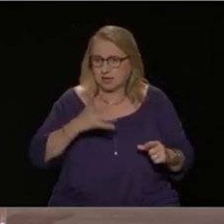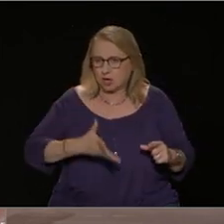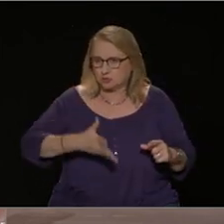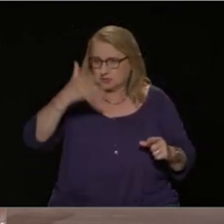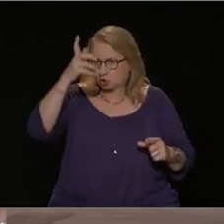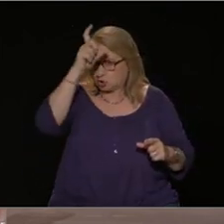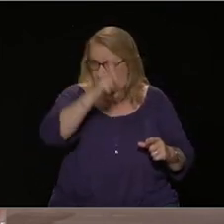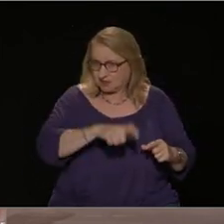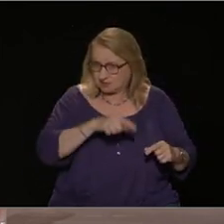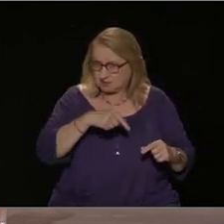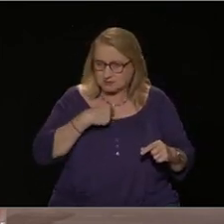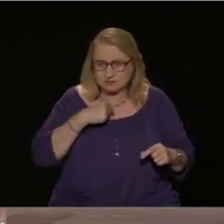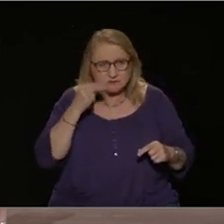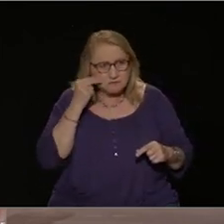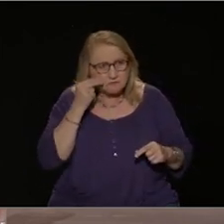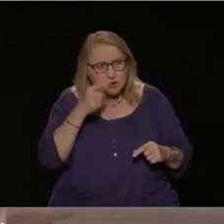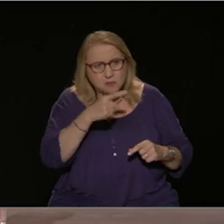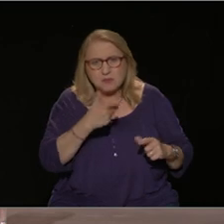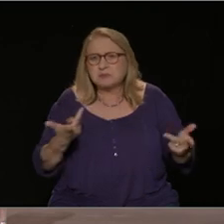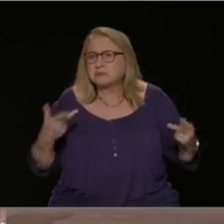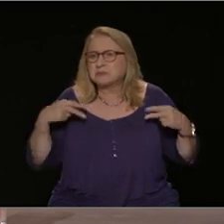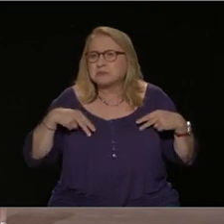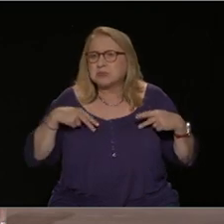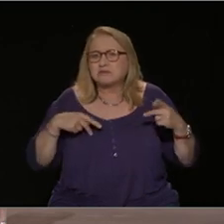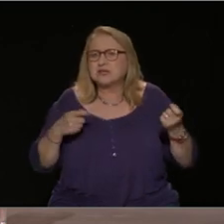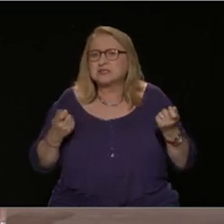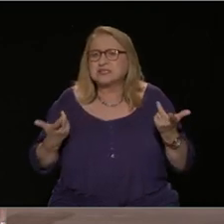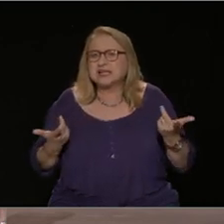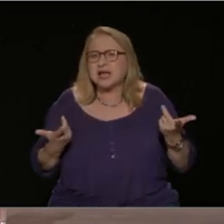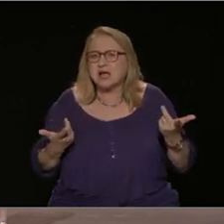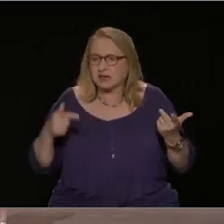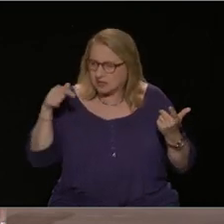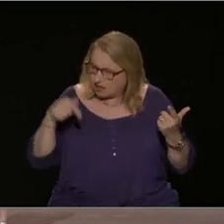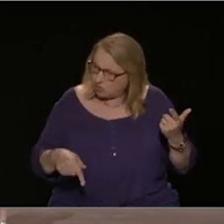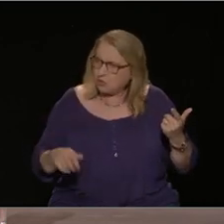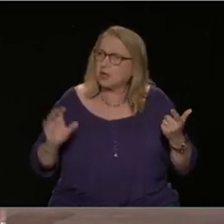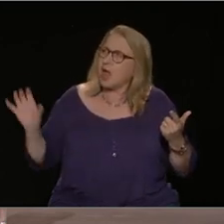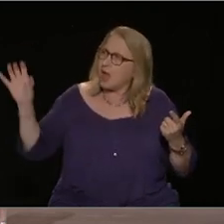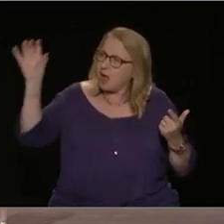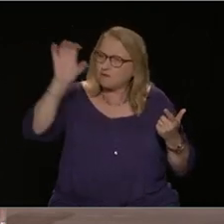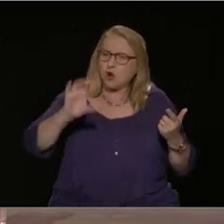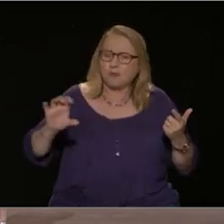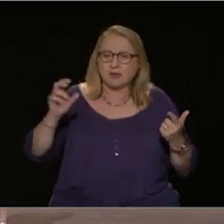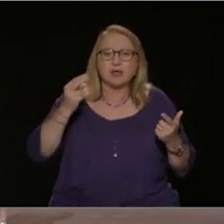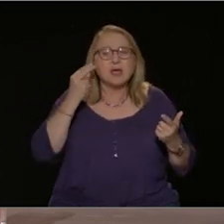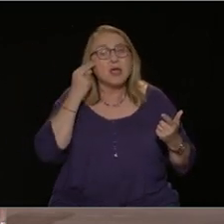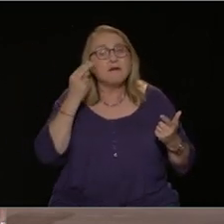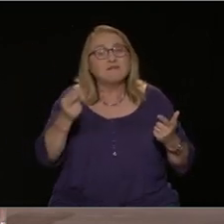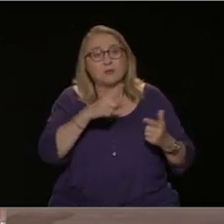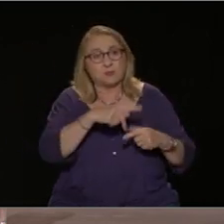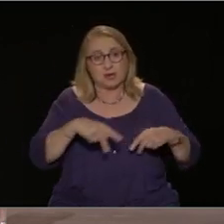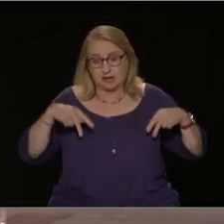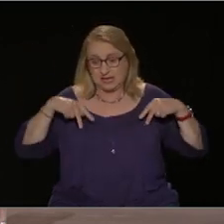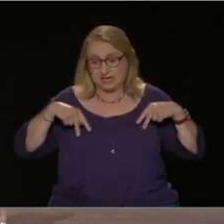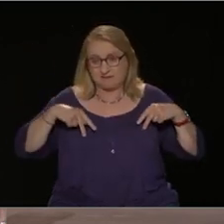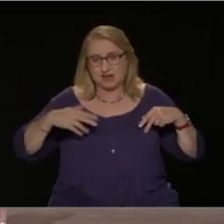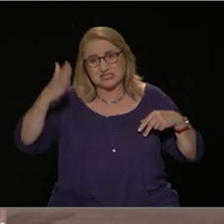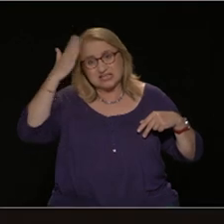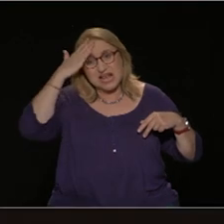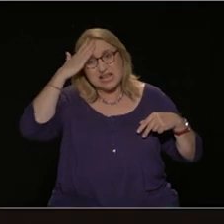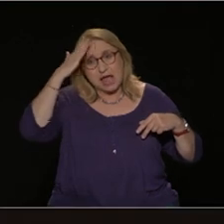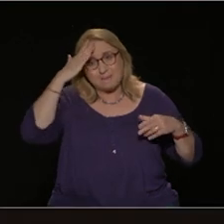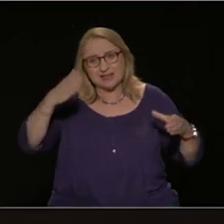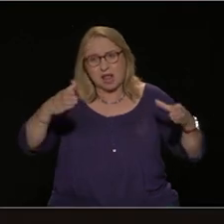και συνολικότερα σε όλες αυτές τις χώρες. Βλέπουμε κυβερνήσεις μιας ελίτ πολιτικών, καπιταλιστών